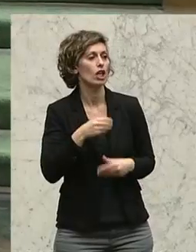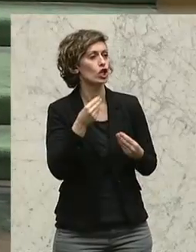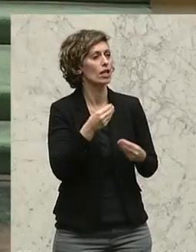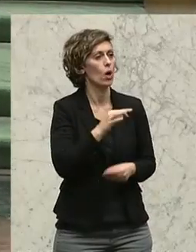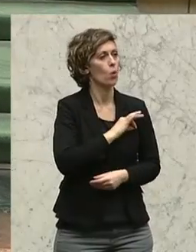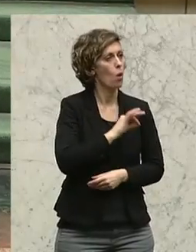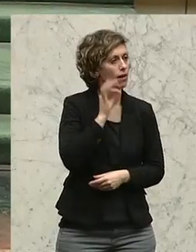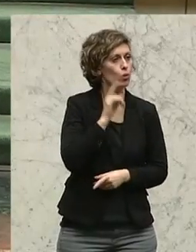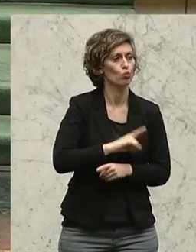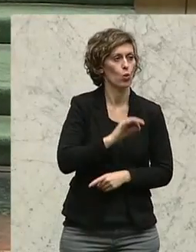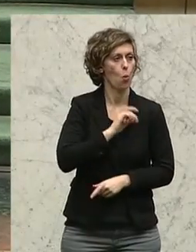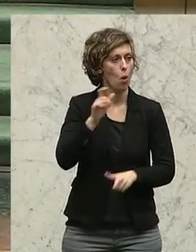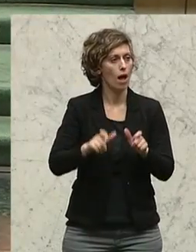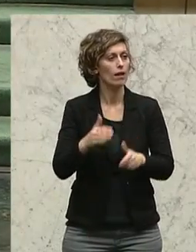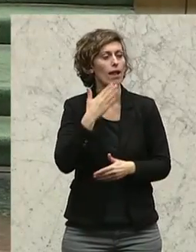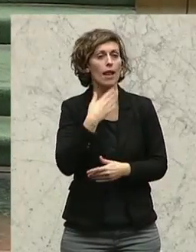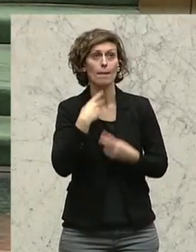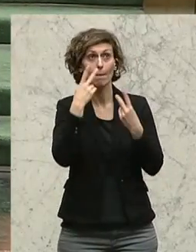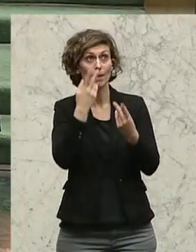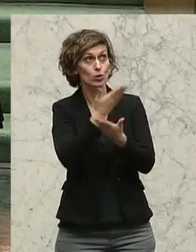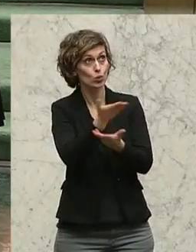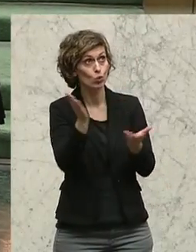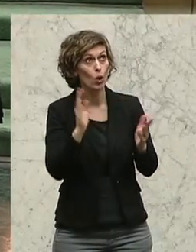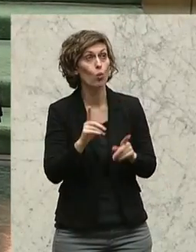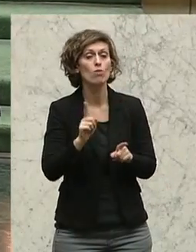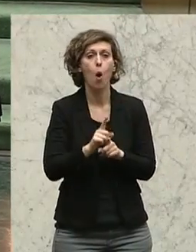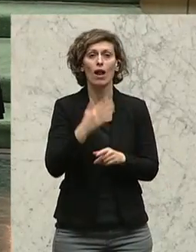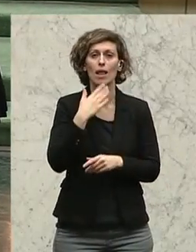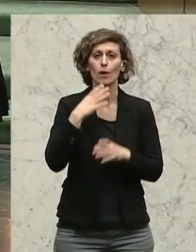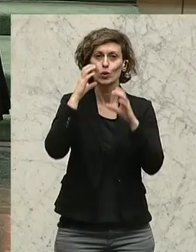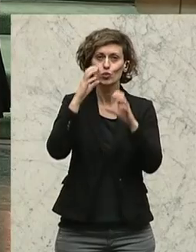Elisabeth Pfurzscheller, Sprecherin für Menschenrechte von der ÖVP ist am Wort.